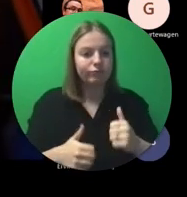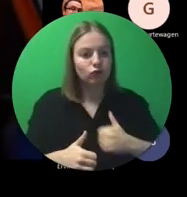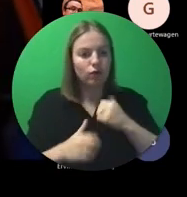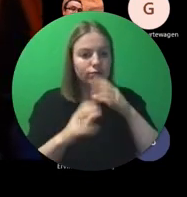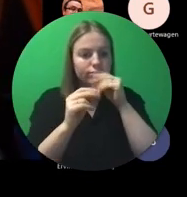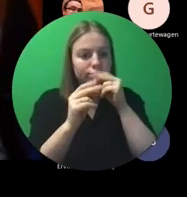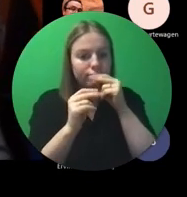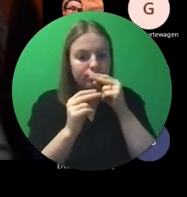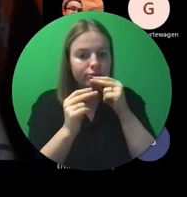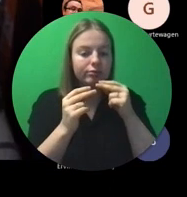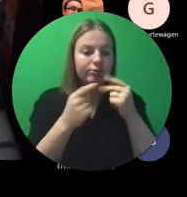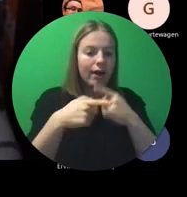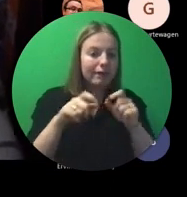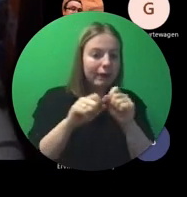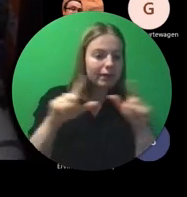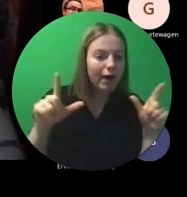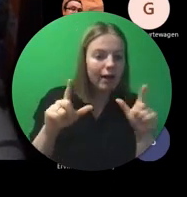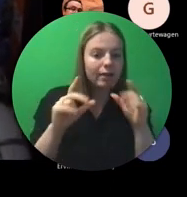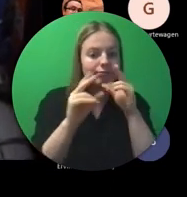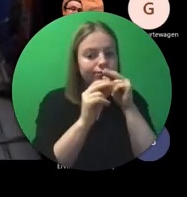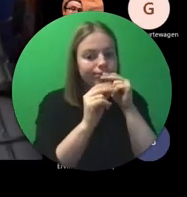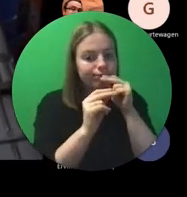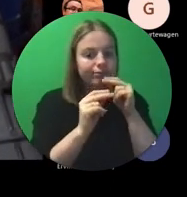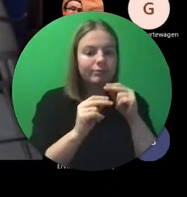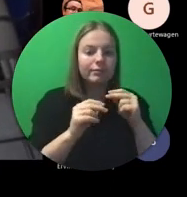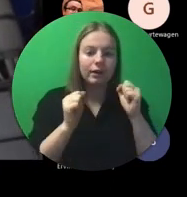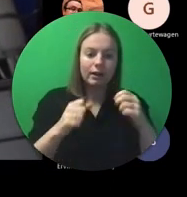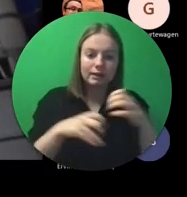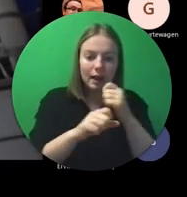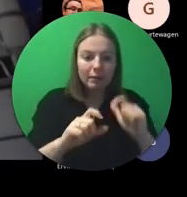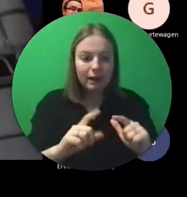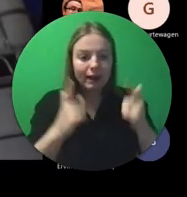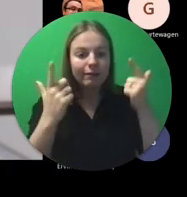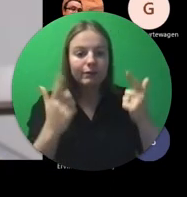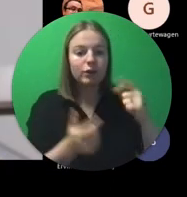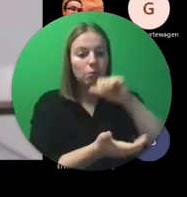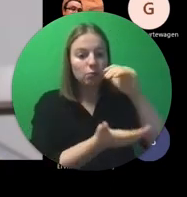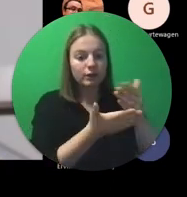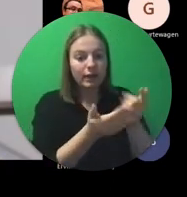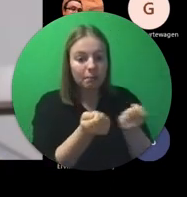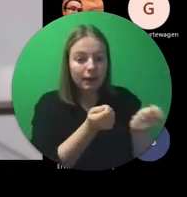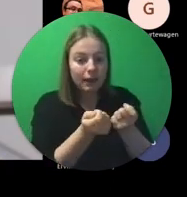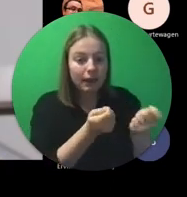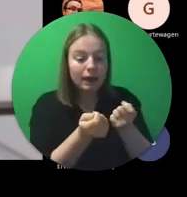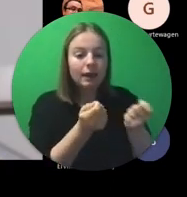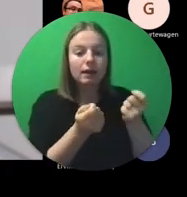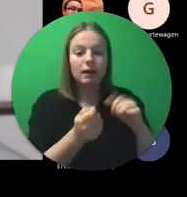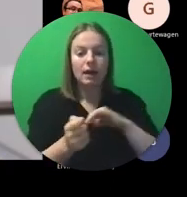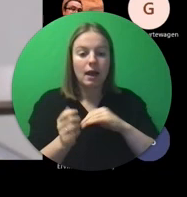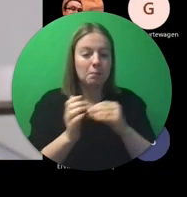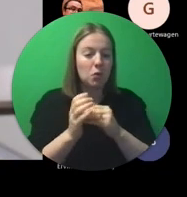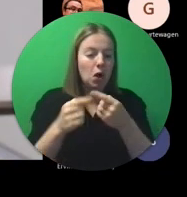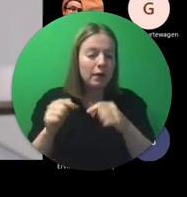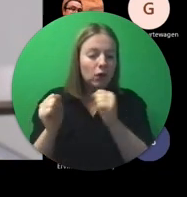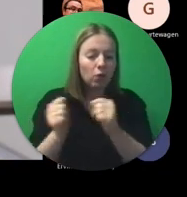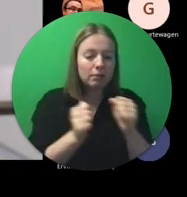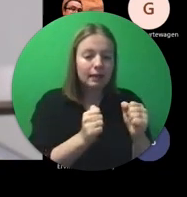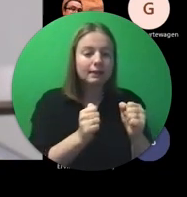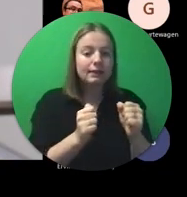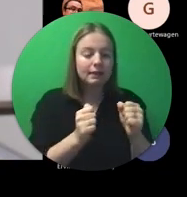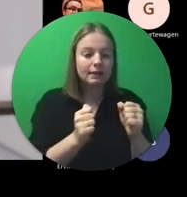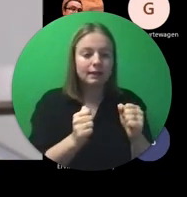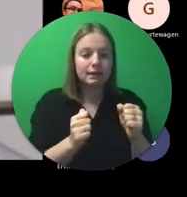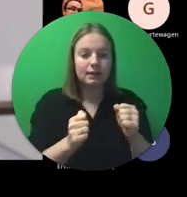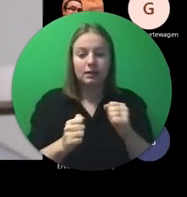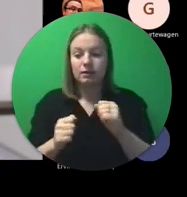spreekdurven. Dus durven spreken in een vreemde taal, het kunnen samenleven, budgetbeheer. Er staan zowel een aantal andere competenties tussen